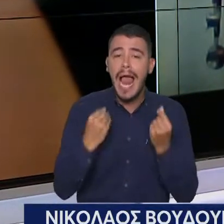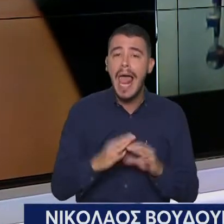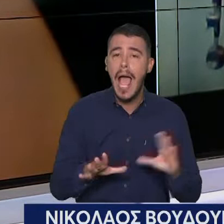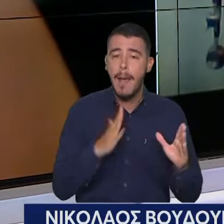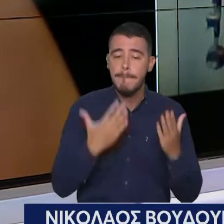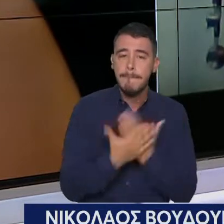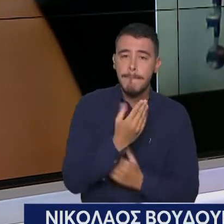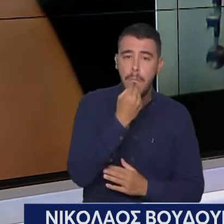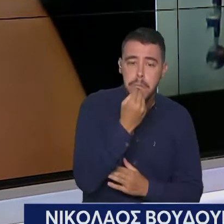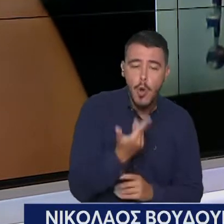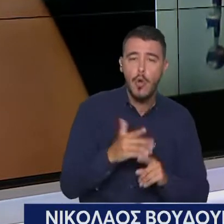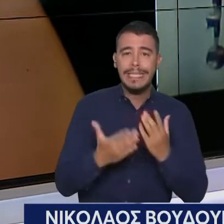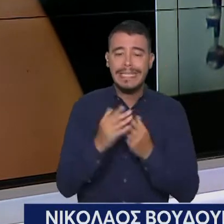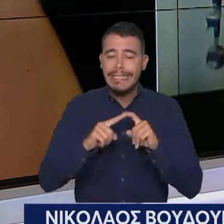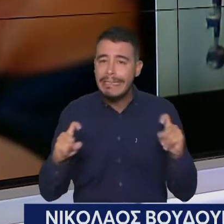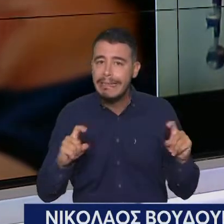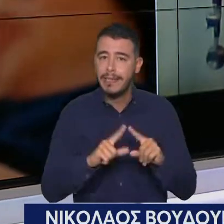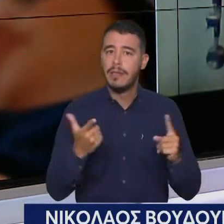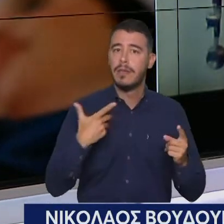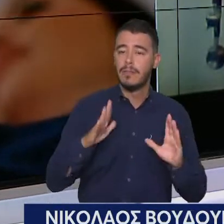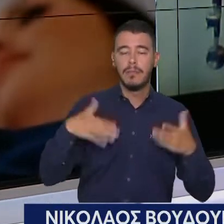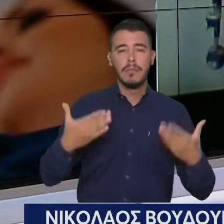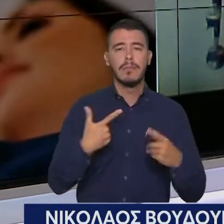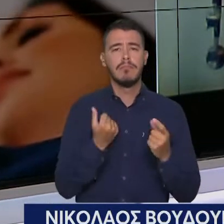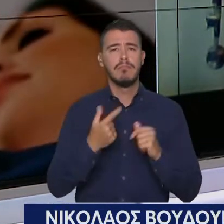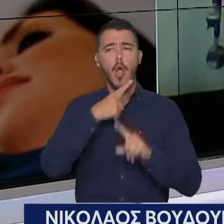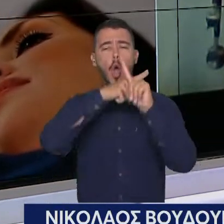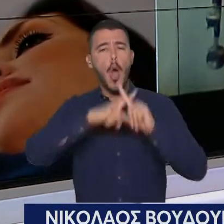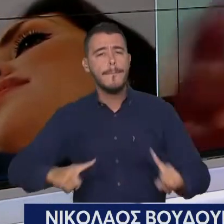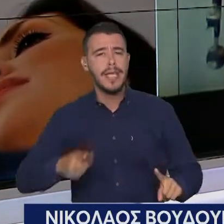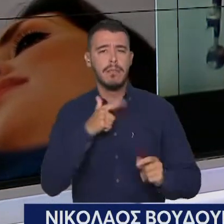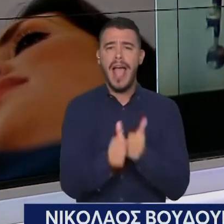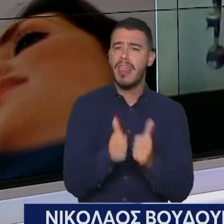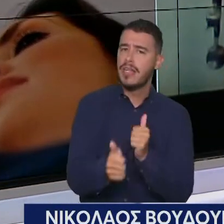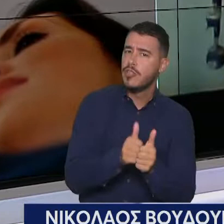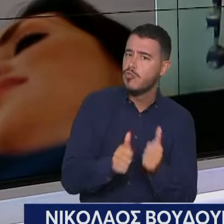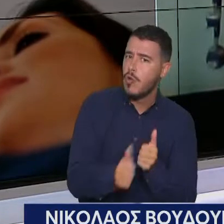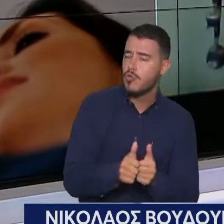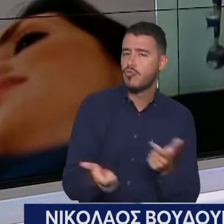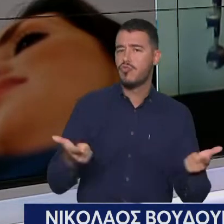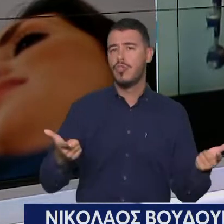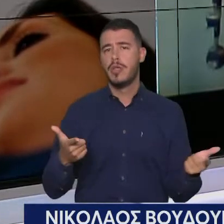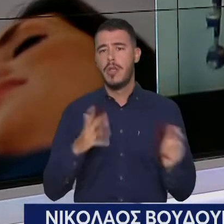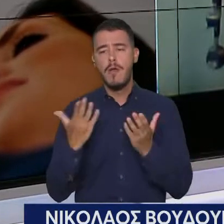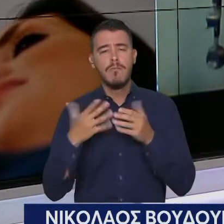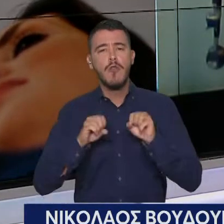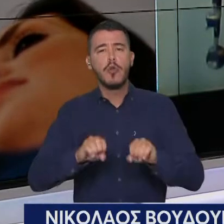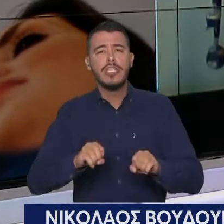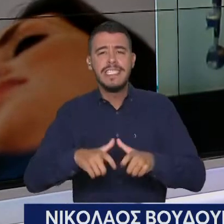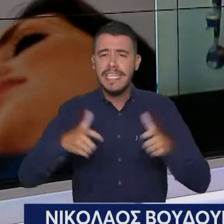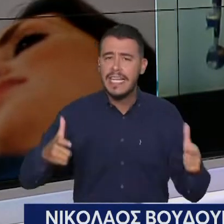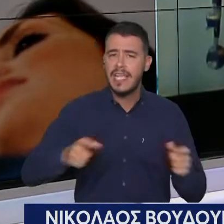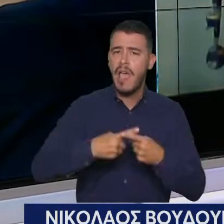Έχει αξία επίσης οι εξωσχολικές δραστηριότητες, αθλητισμός, νευματικές εξωσχολικές δραστηριότητες